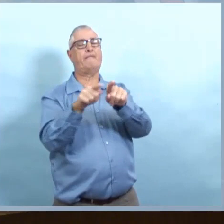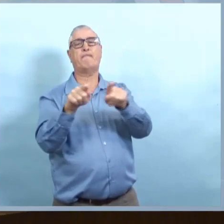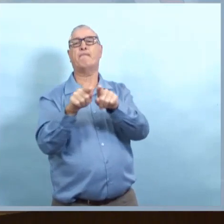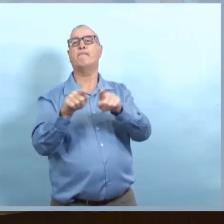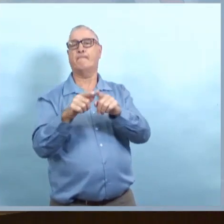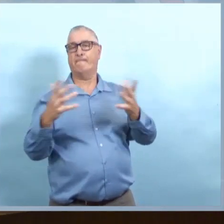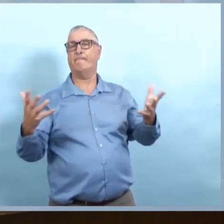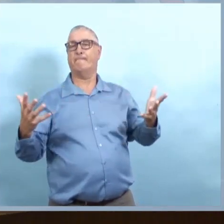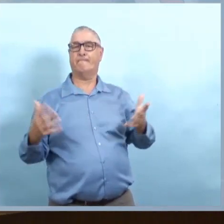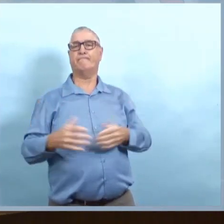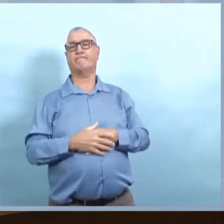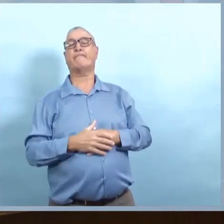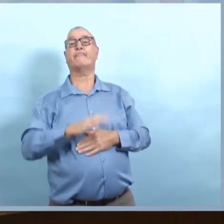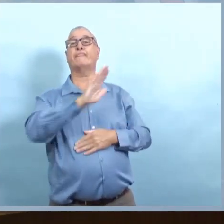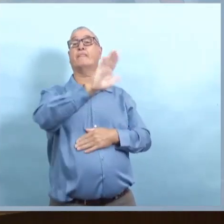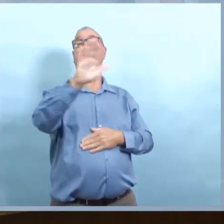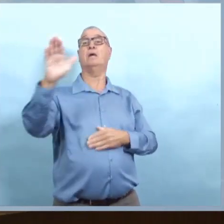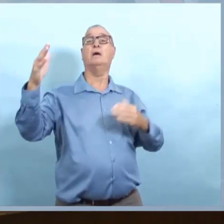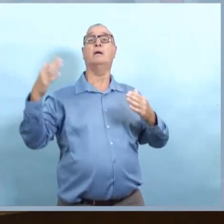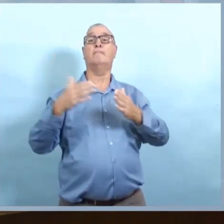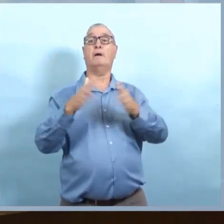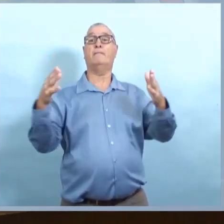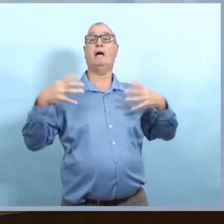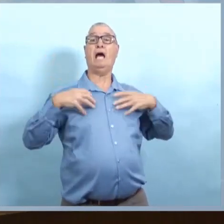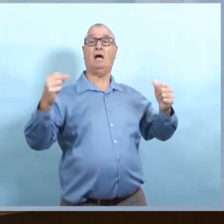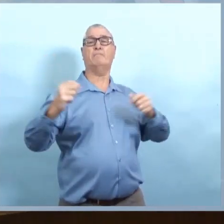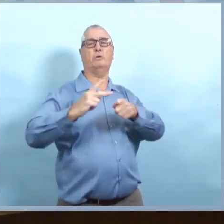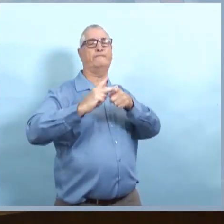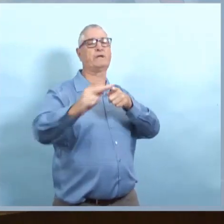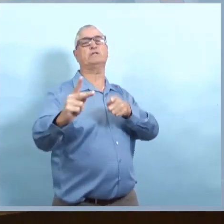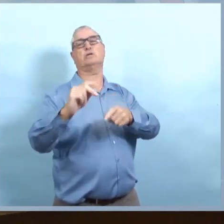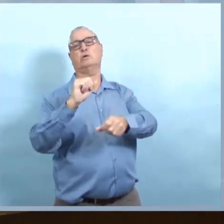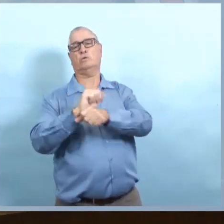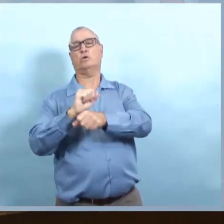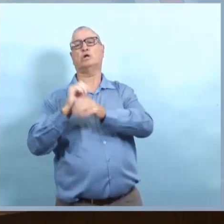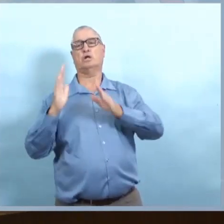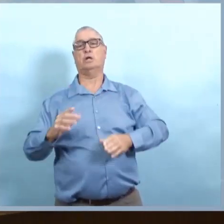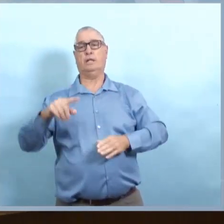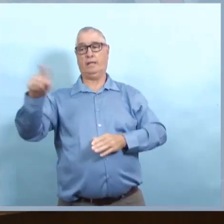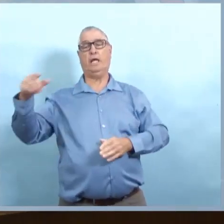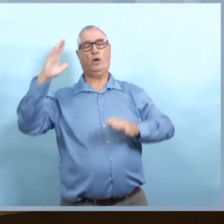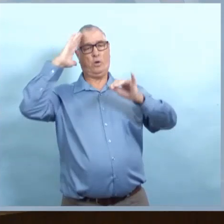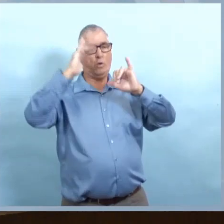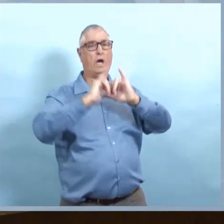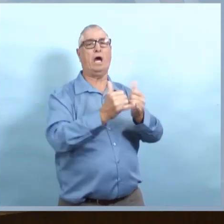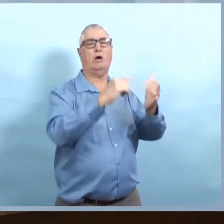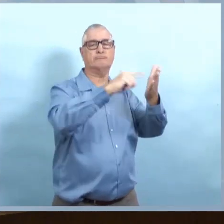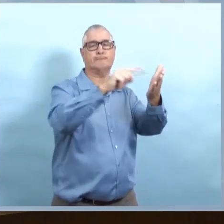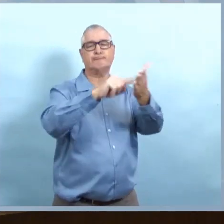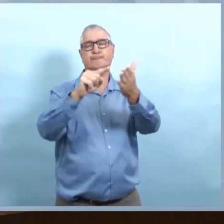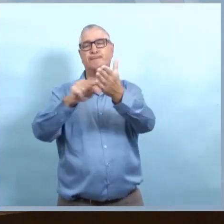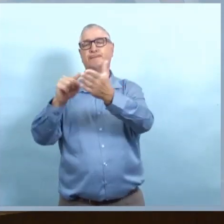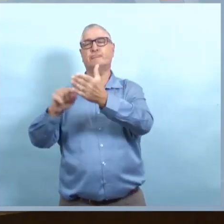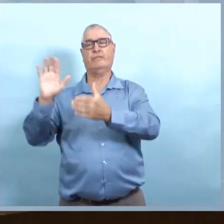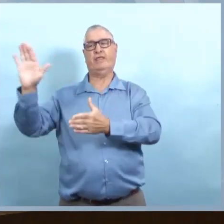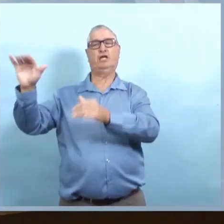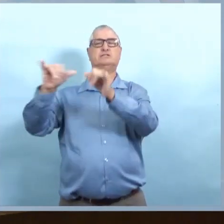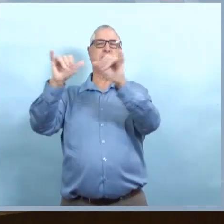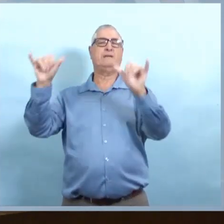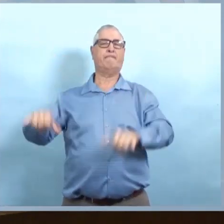Donc, la santé publique fait ce travail non seulement pour les écoles, mais c'est aussi l'enquête sur les contacts que nous faisons pour beaucoup d'autres conditions, y compris la COVID.